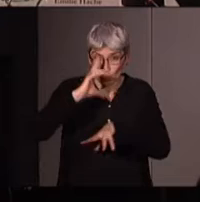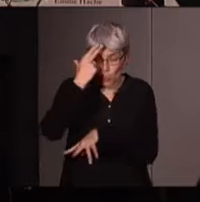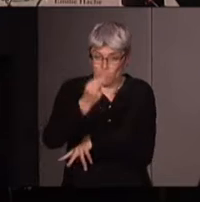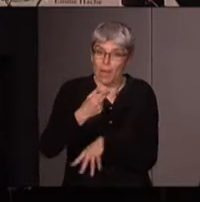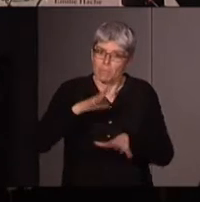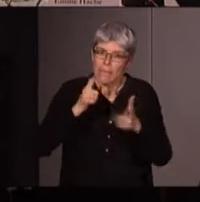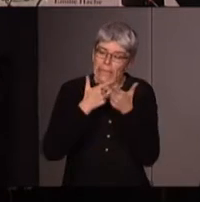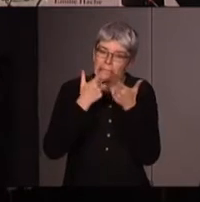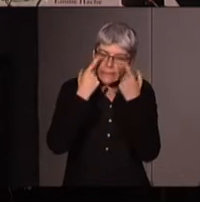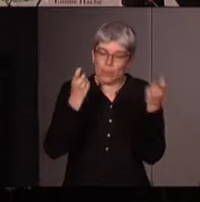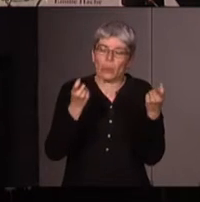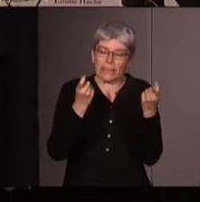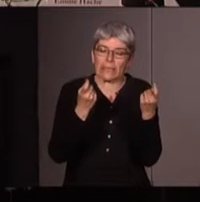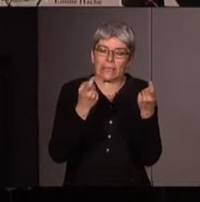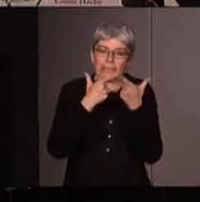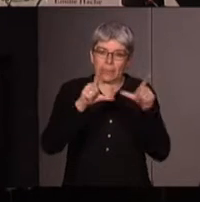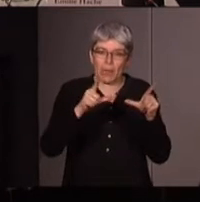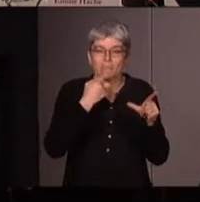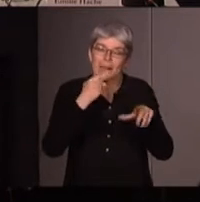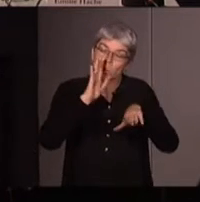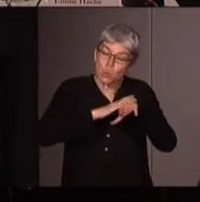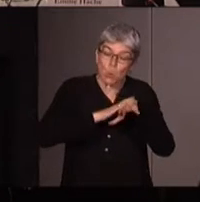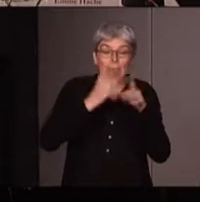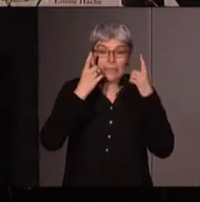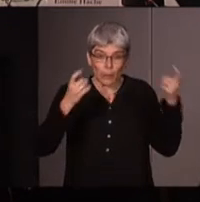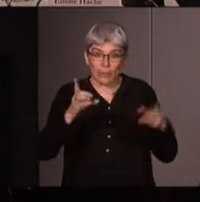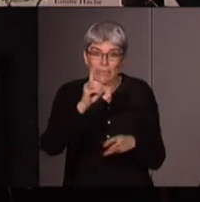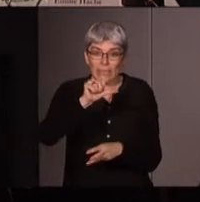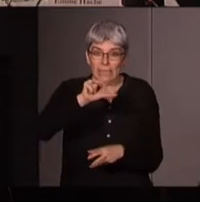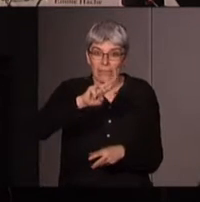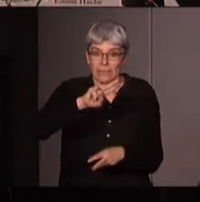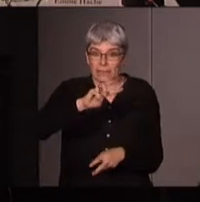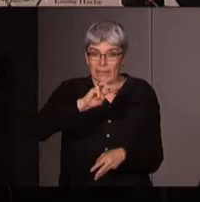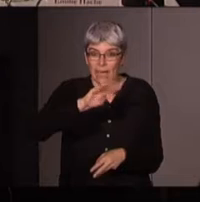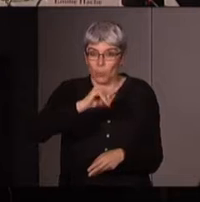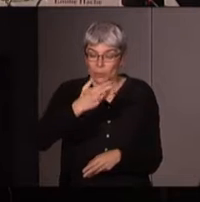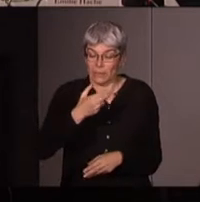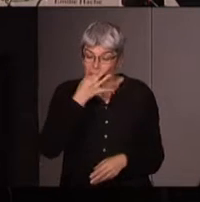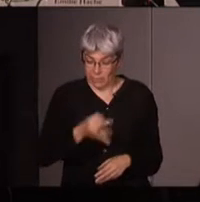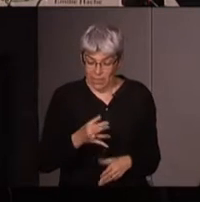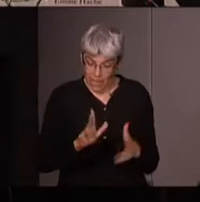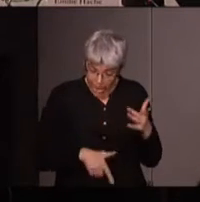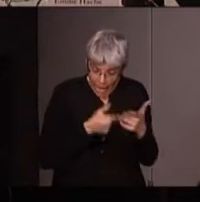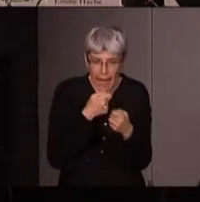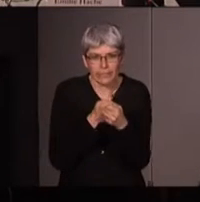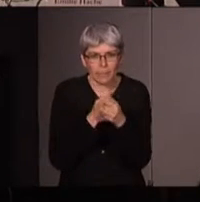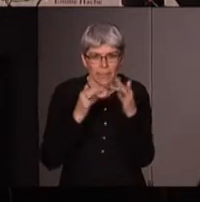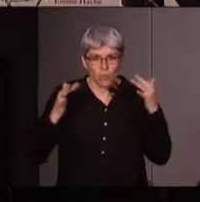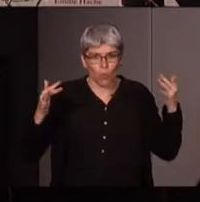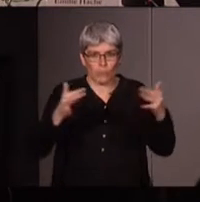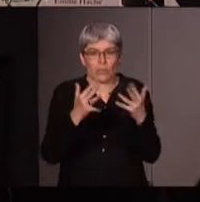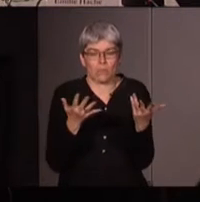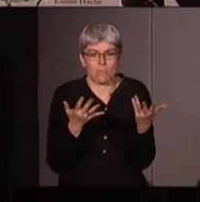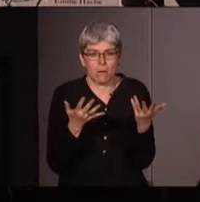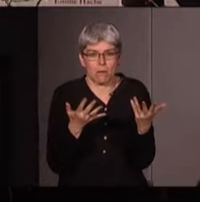libérale reprend la théorie évolutionniste de Darwin pour dire il y a des adaptations à'environnement et les